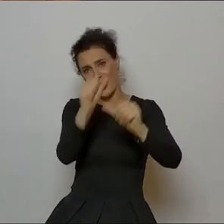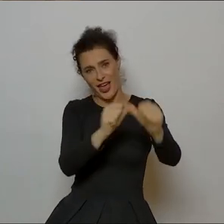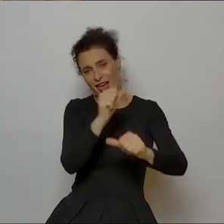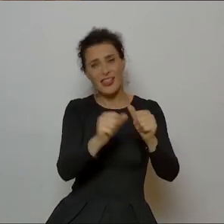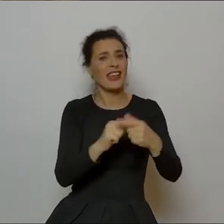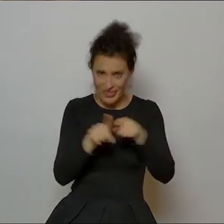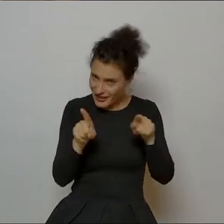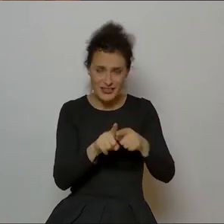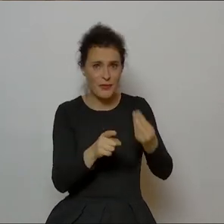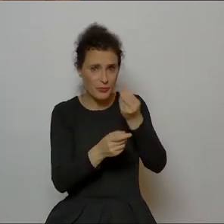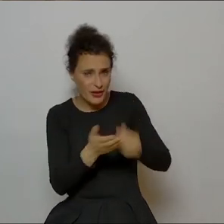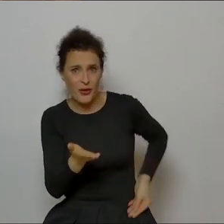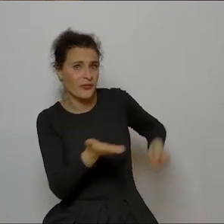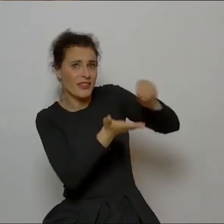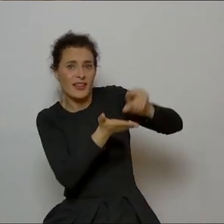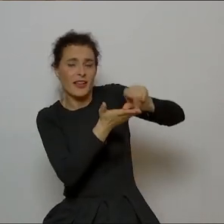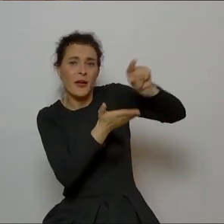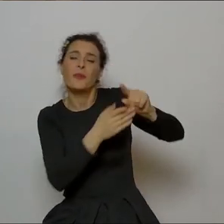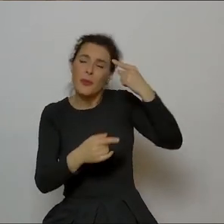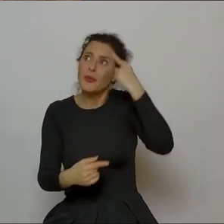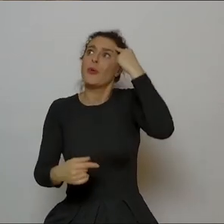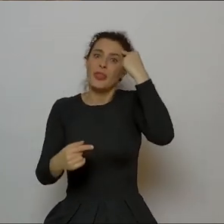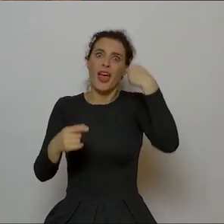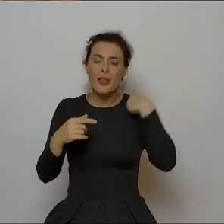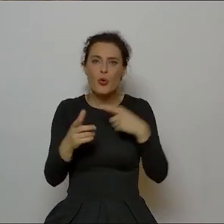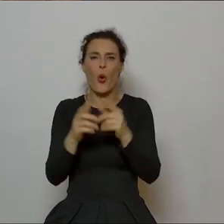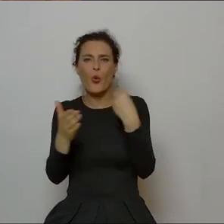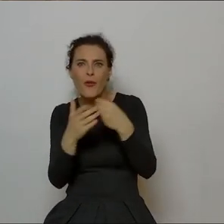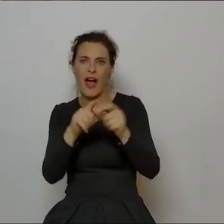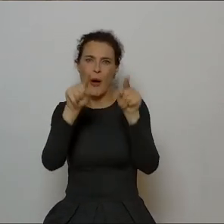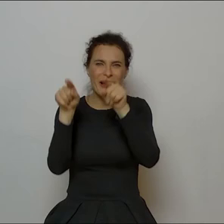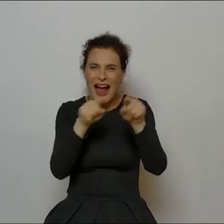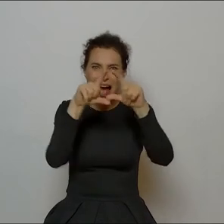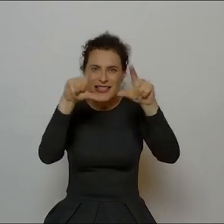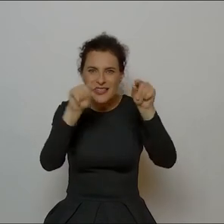Też zbierałam na coś. Jakieś płyty mi się zaczęły przypominać, kasety.